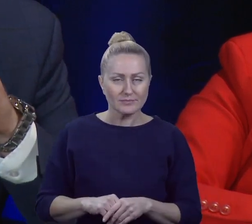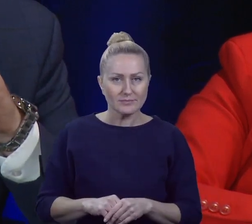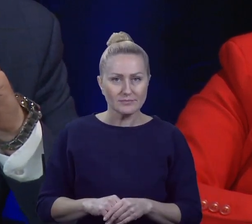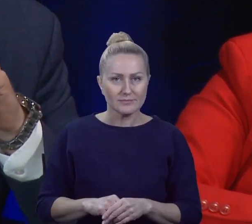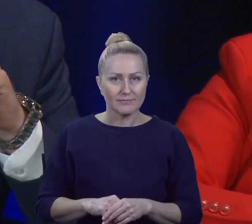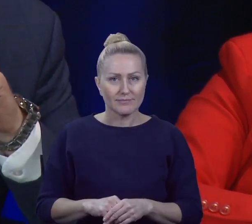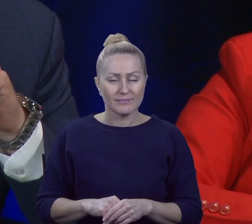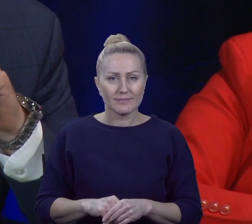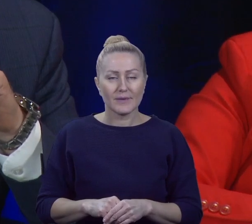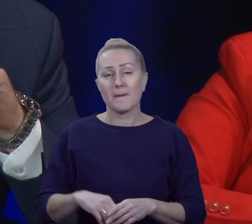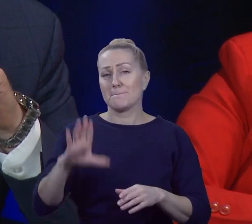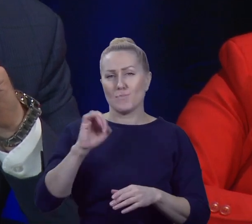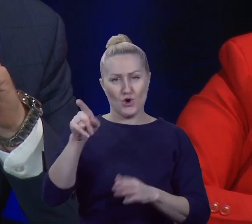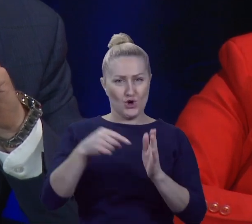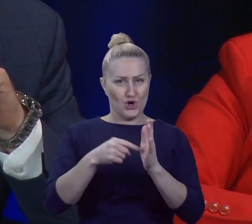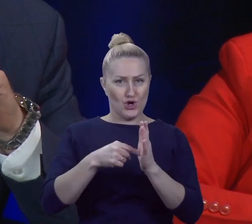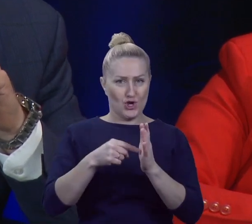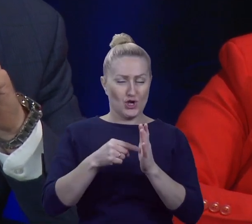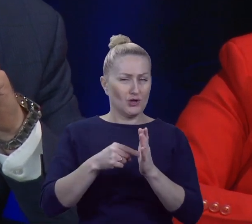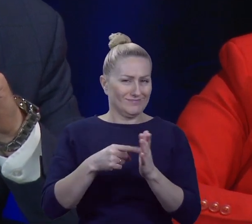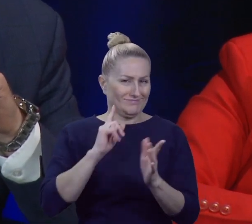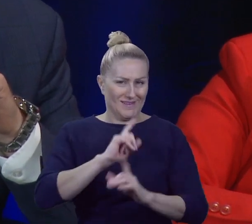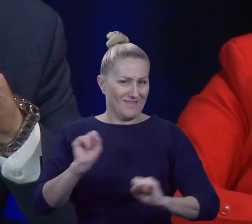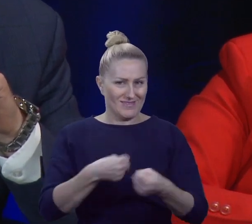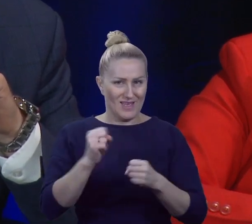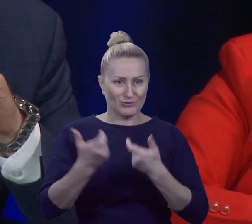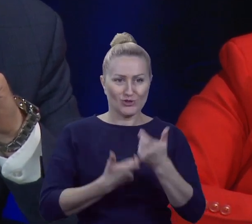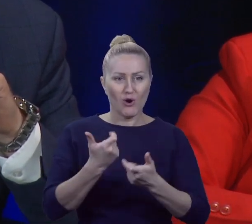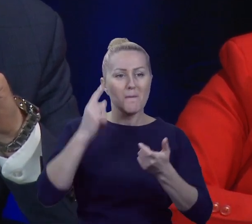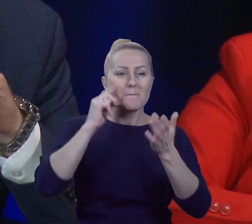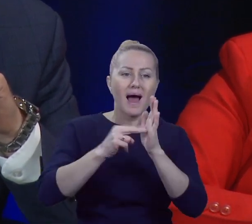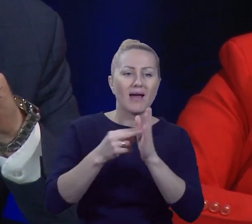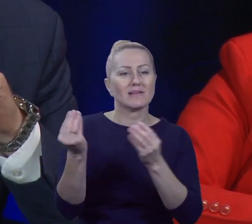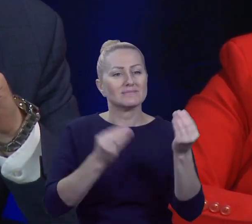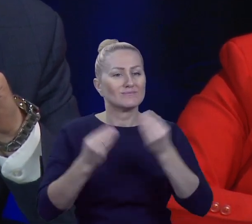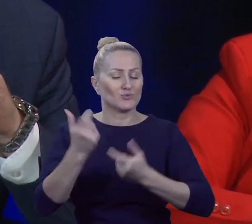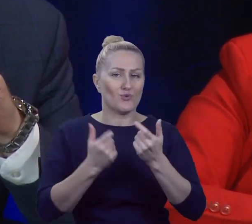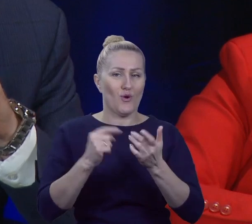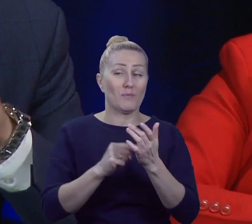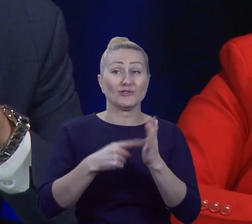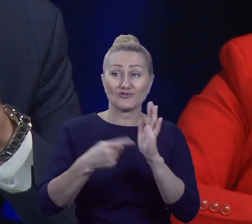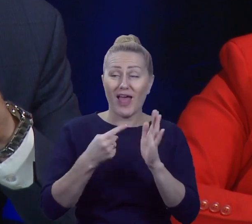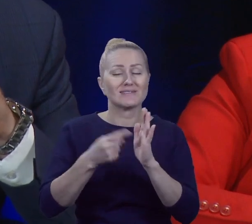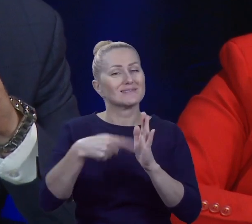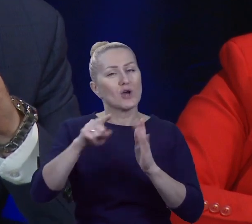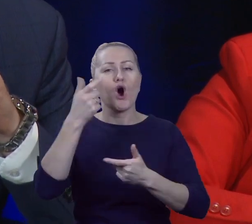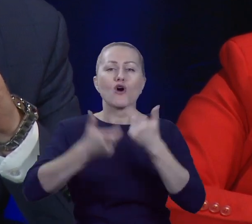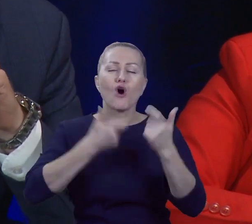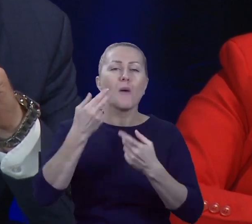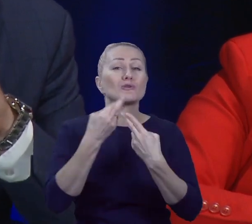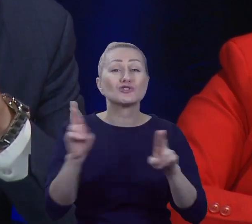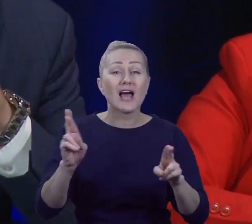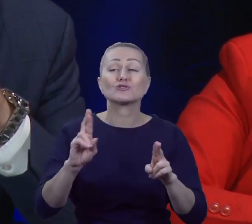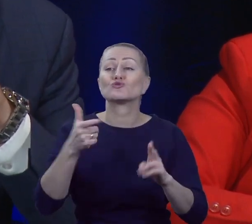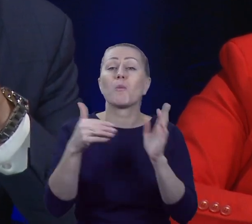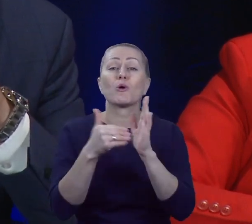to jest po prostu niemożliwe wtedy do zrealizowania. I często realizuje się rzeczy, które są potrzebne